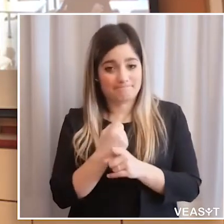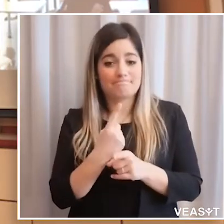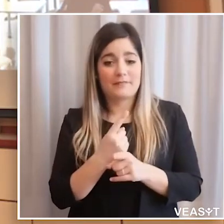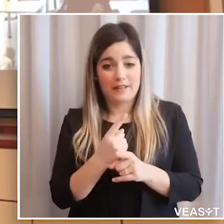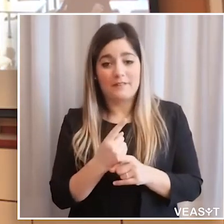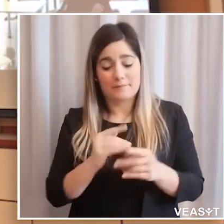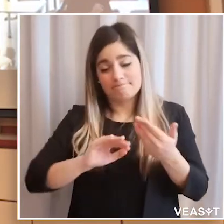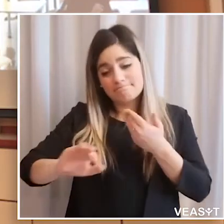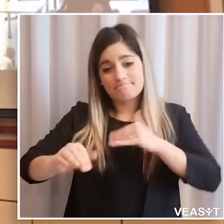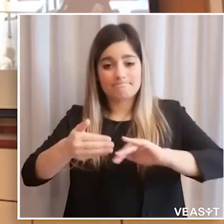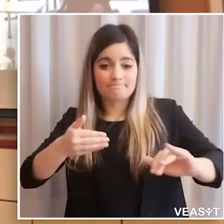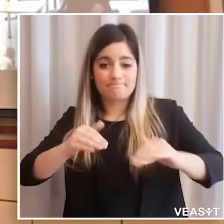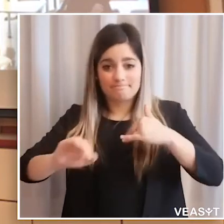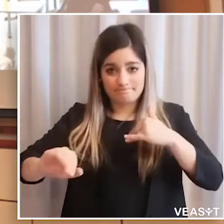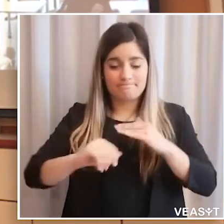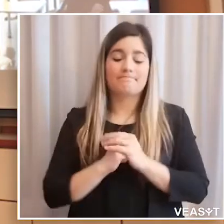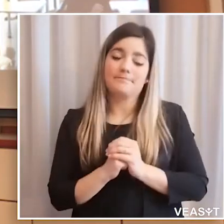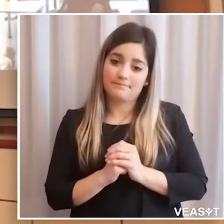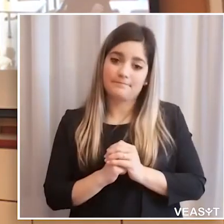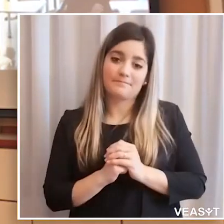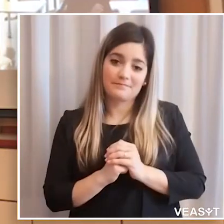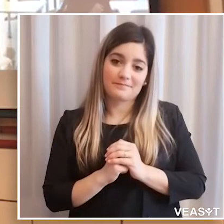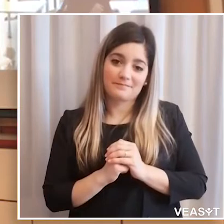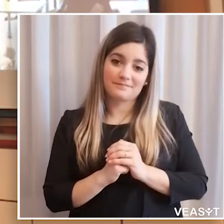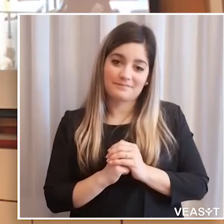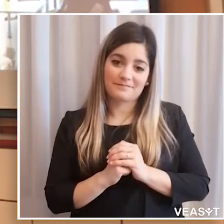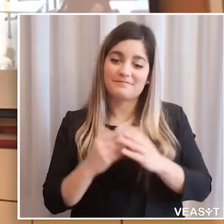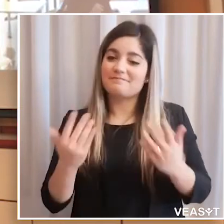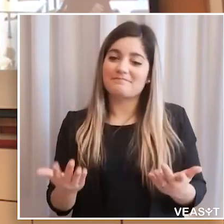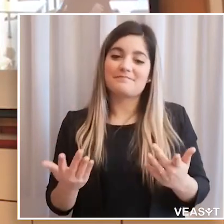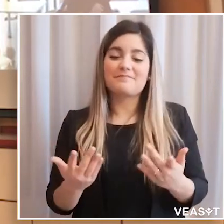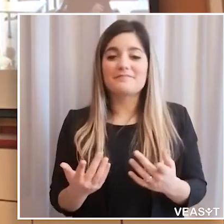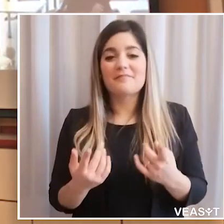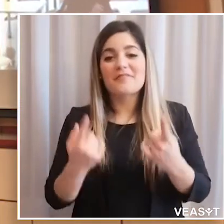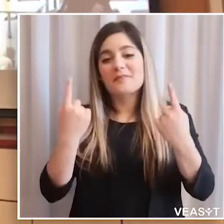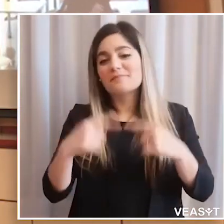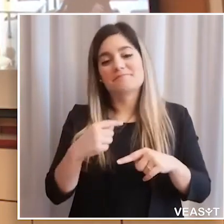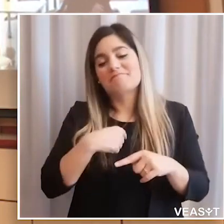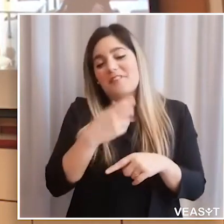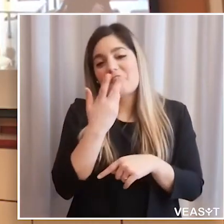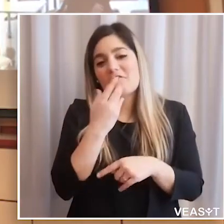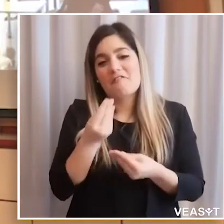adesso è una delle cose che in qualche modo è da evitare insieme al distanziamento.